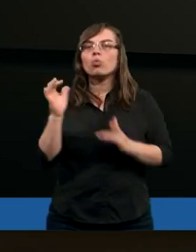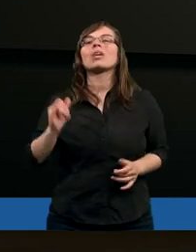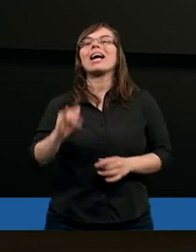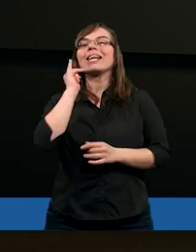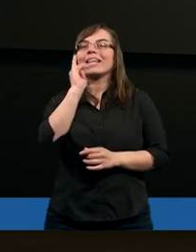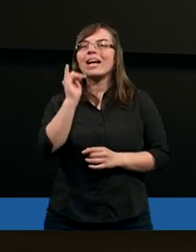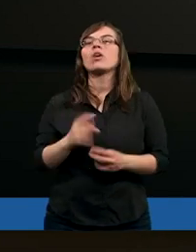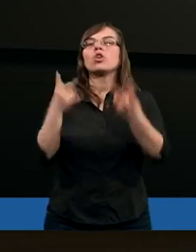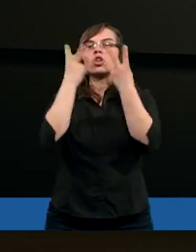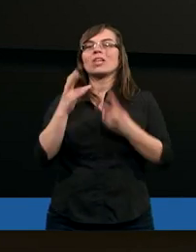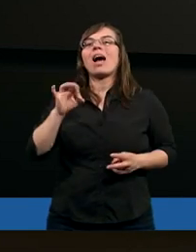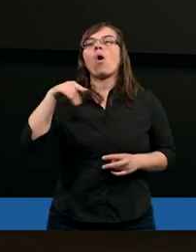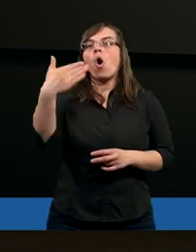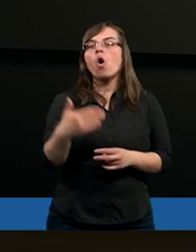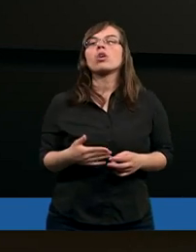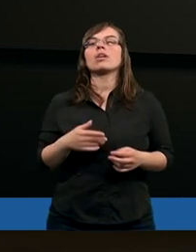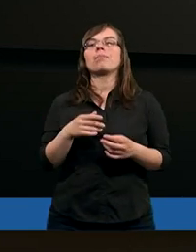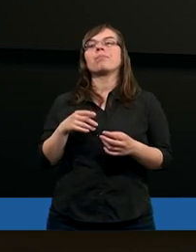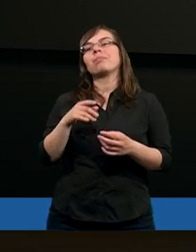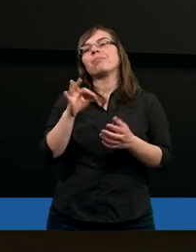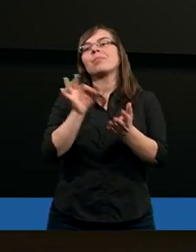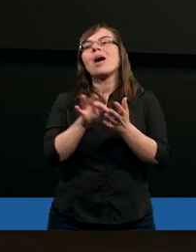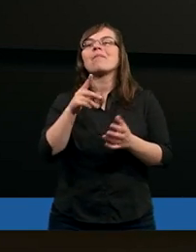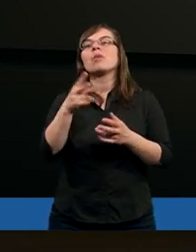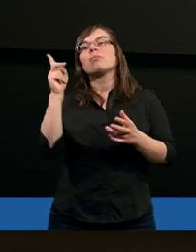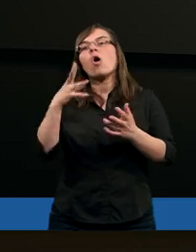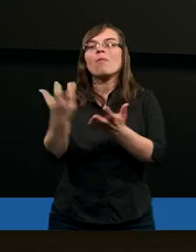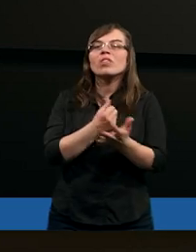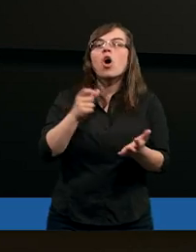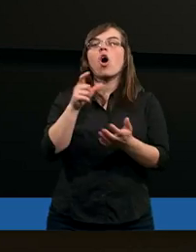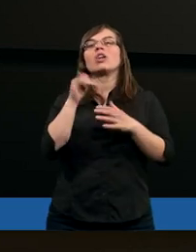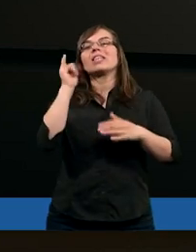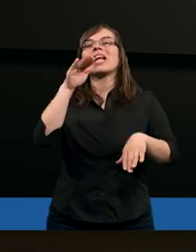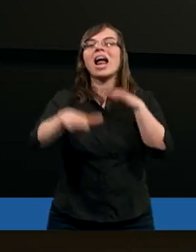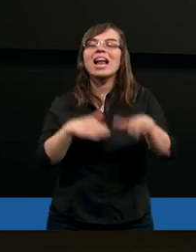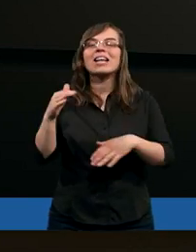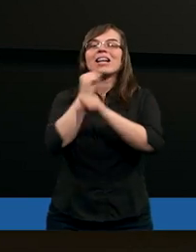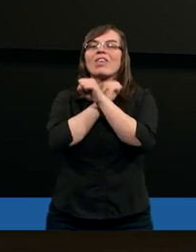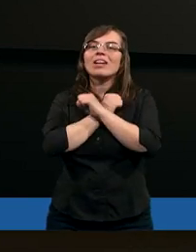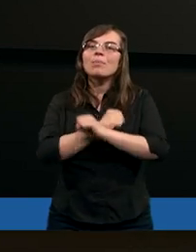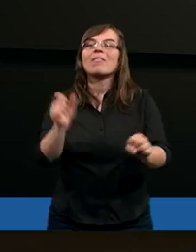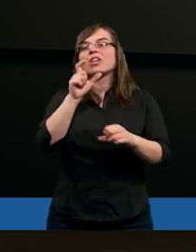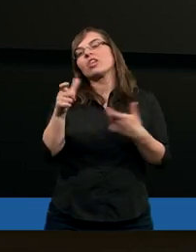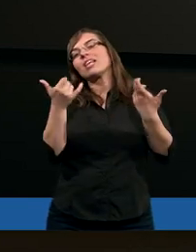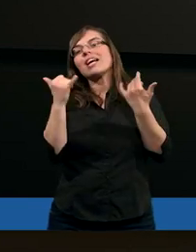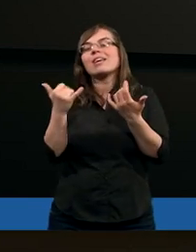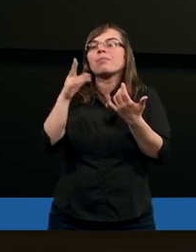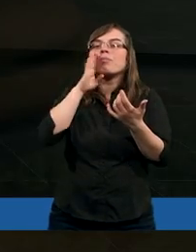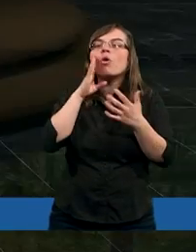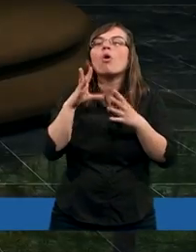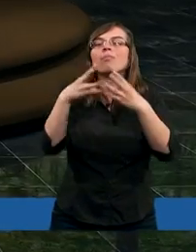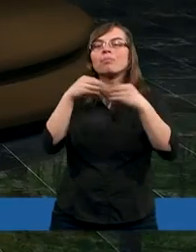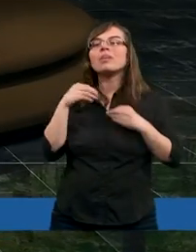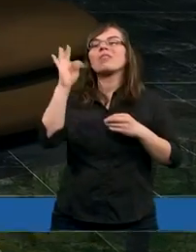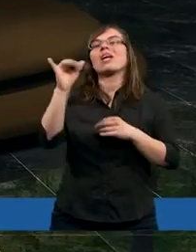i czytała o tym krzyżu, który każdy powinien wziąć i naśladować Zbawiciela. Być może nawet